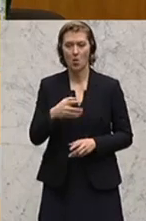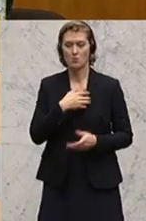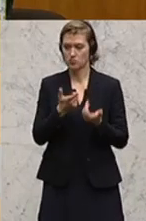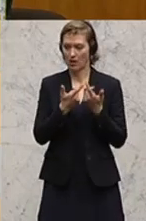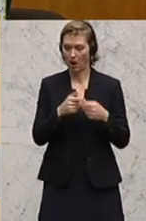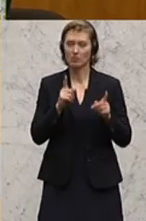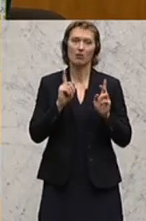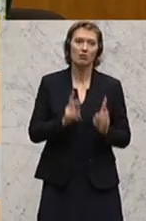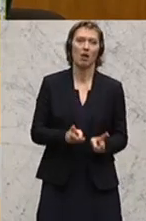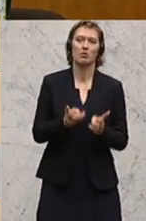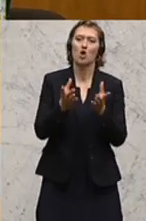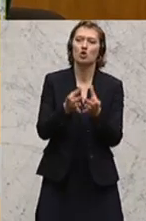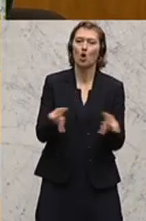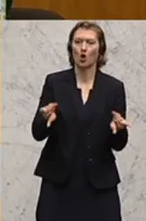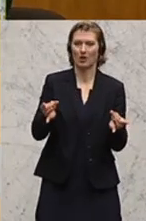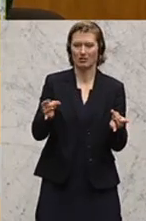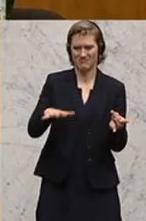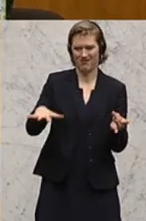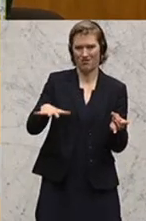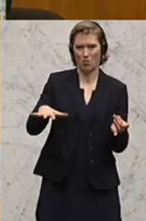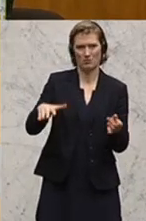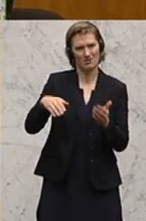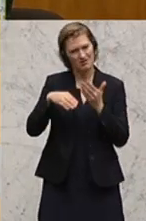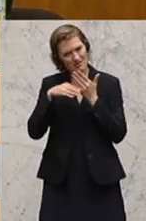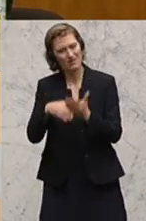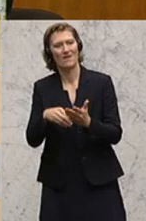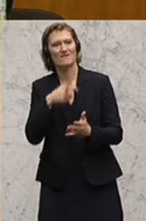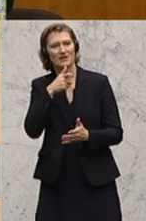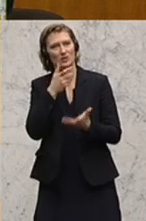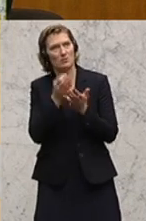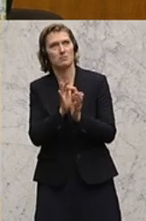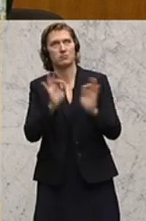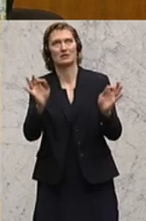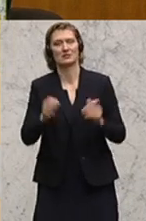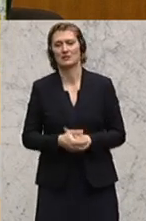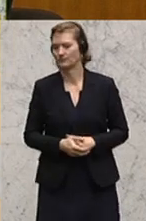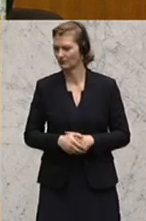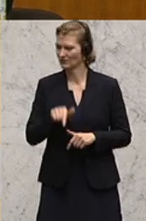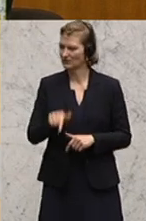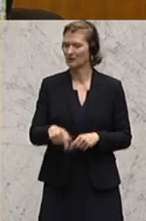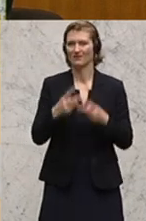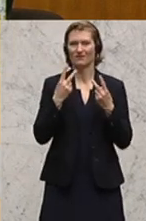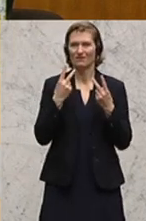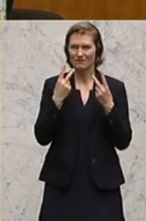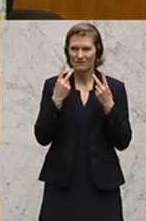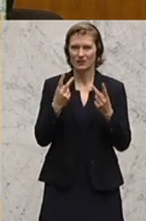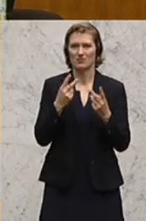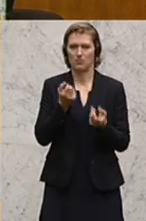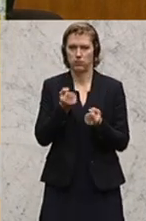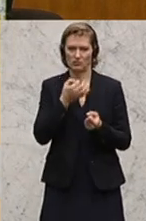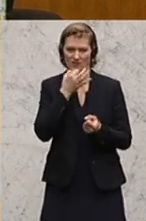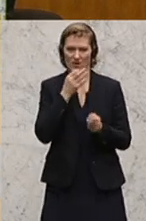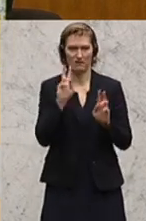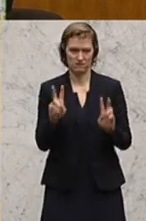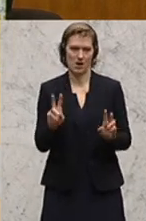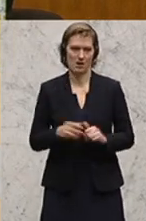Burgenland, eine trockene Region, mithelfen wird, dass die Türeversicherung möglich wird. Das sind die wirklichen politischen Fragen. Meine Damen